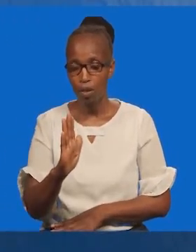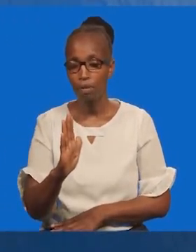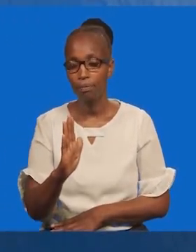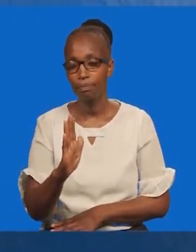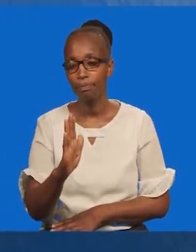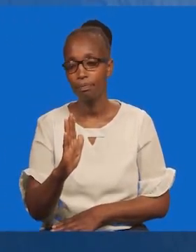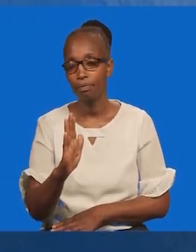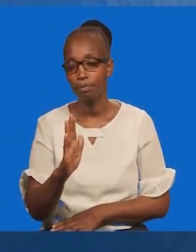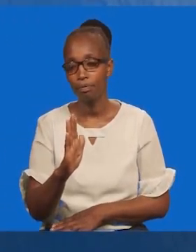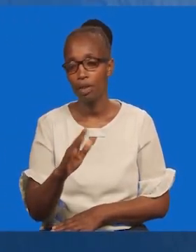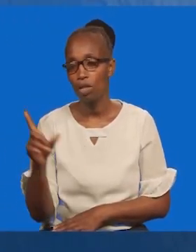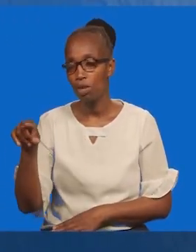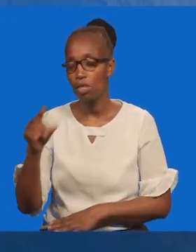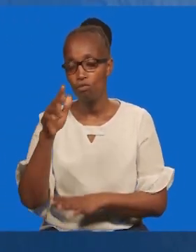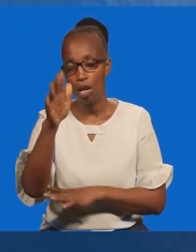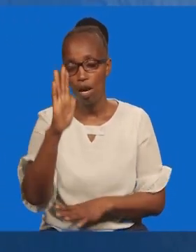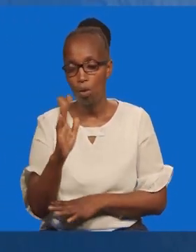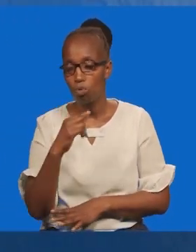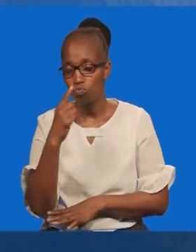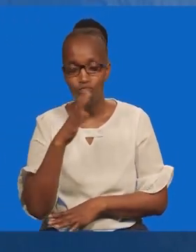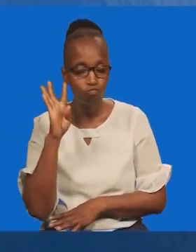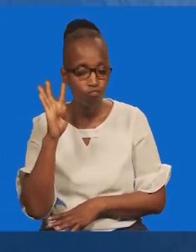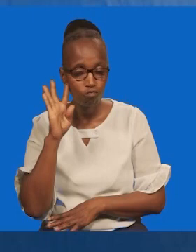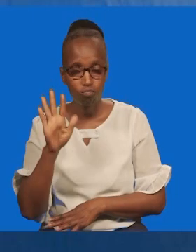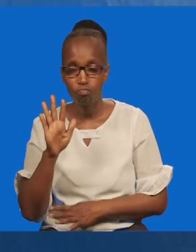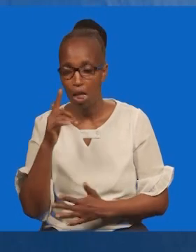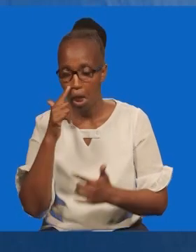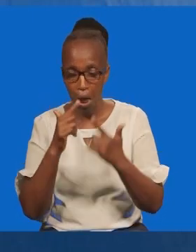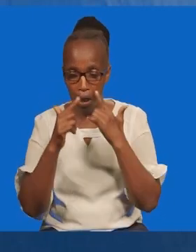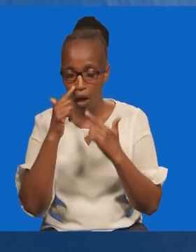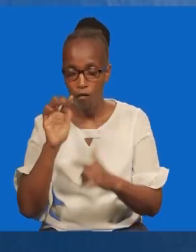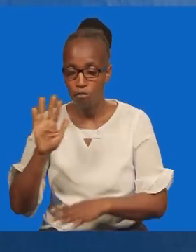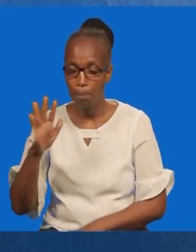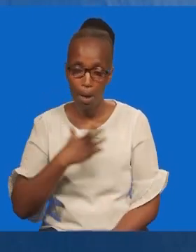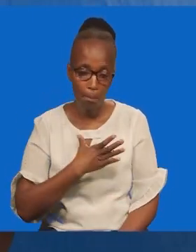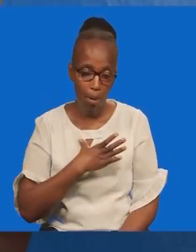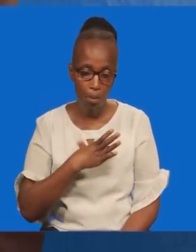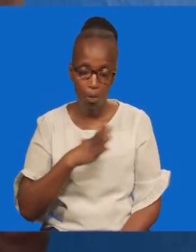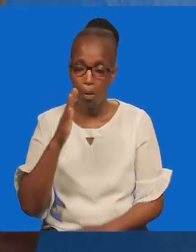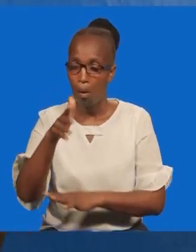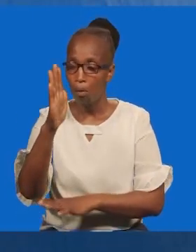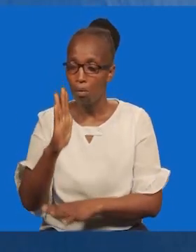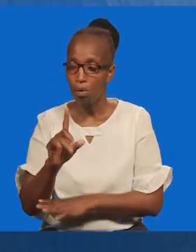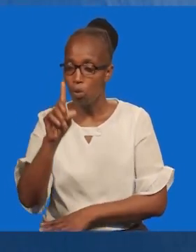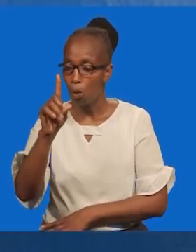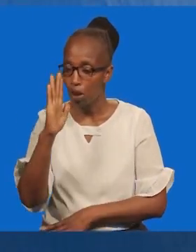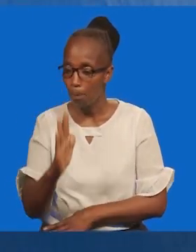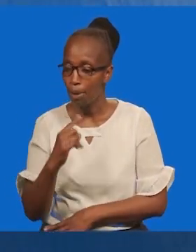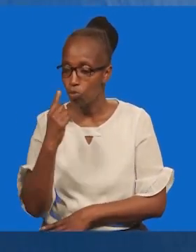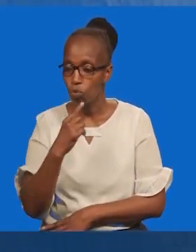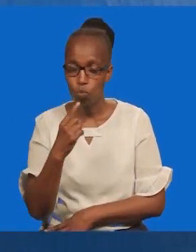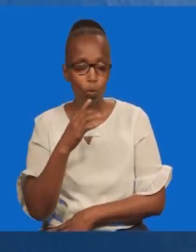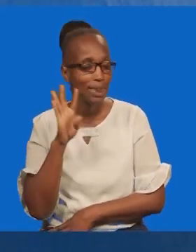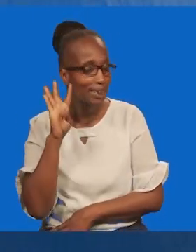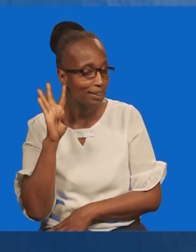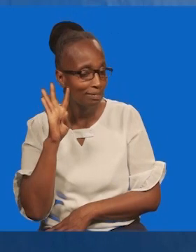wetu, ni mungu ambayo usikia kiliocha watu wake. Mungu wetu, ni mungu